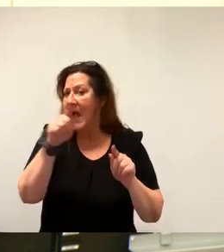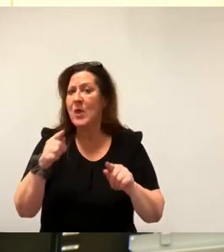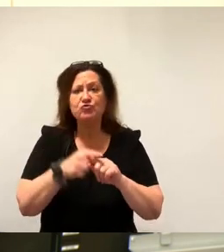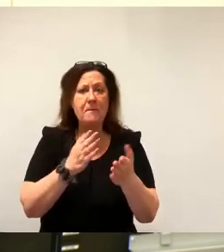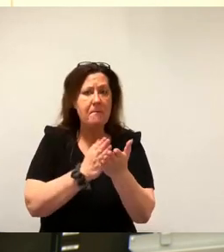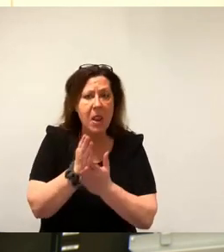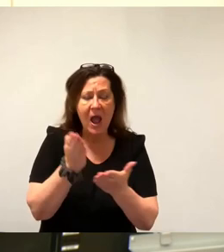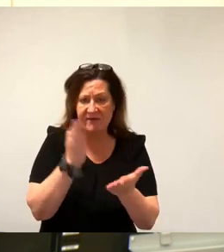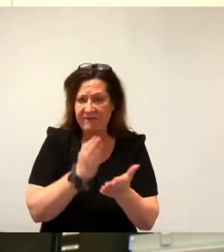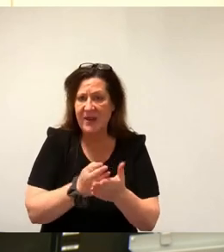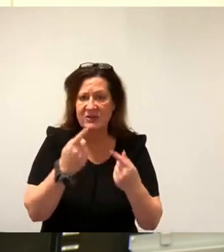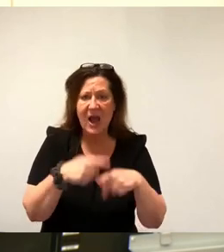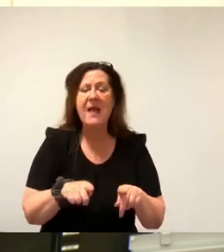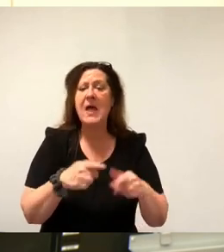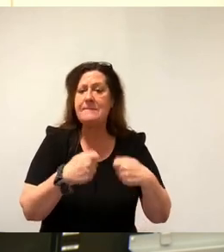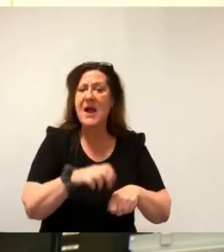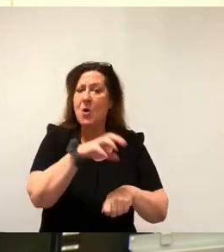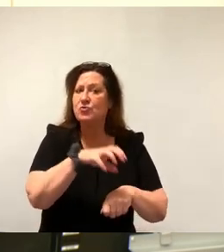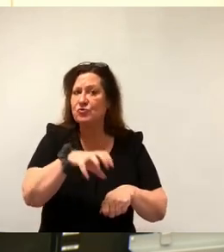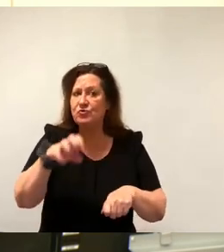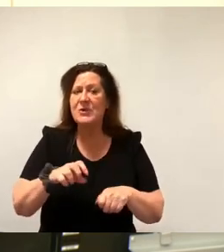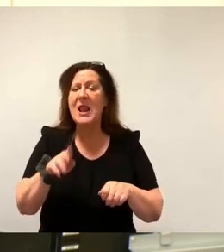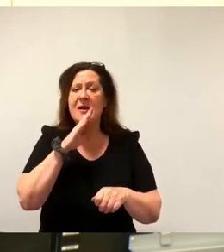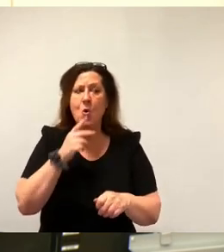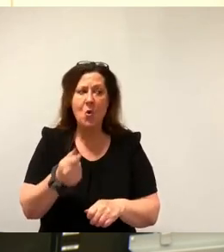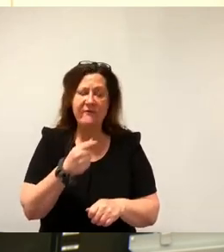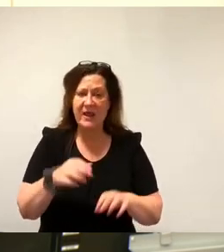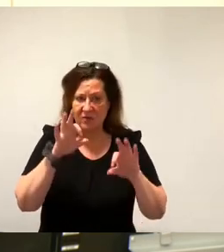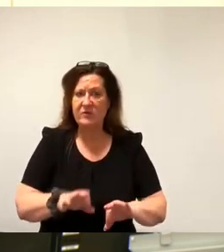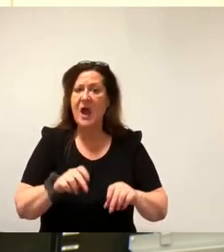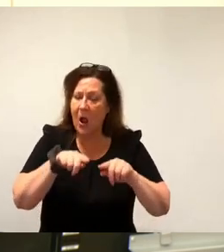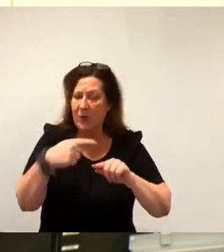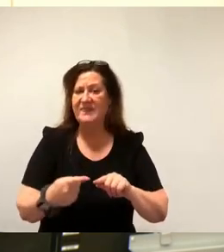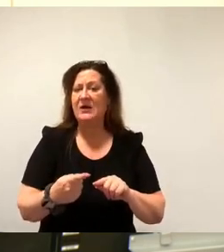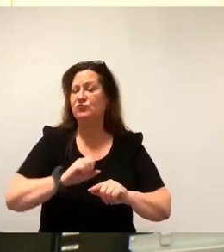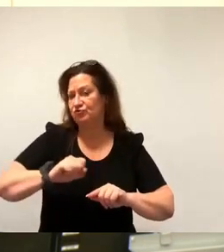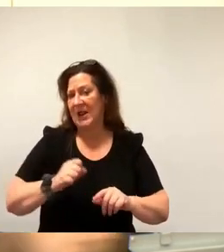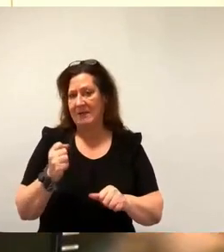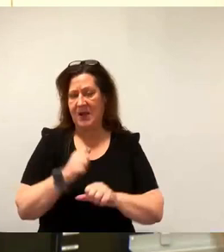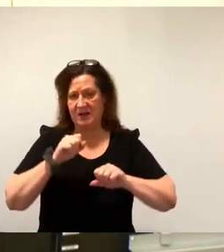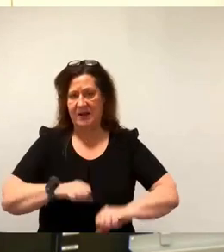mit einer ausreichenden Finanzierung eröffnet werden könnten, das dann auch tatsächlich zeitnah zu tun. Vielen Dank.